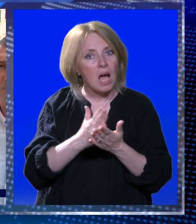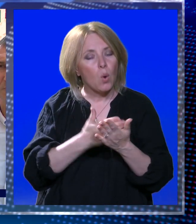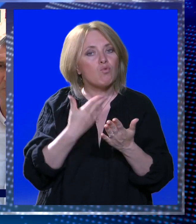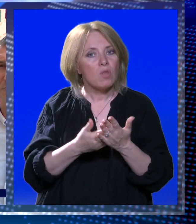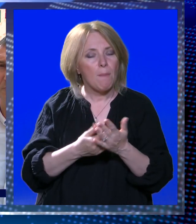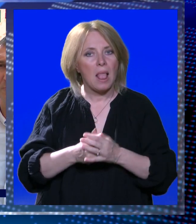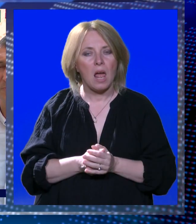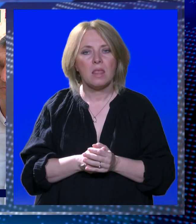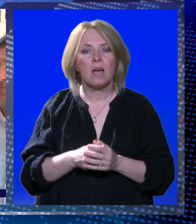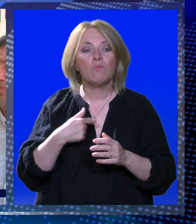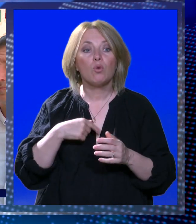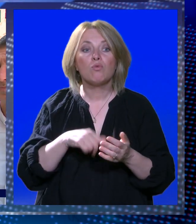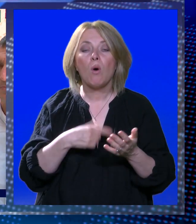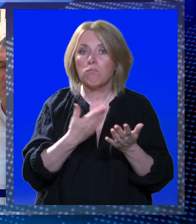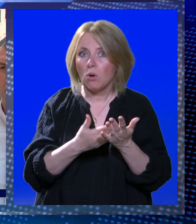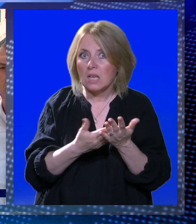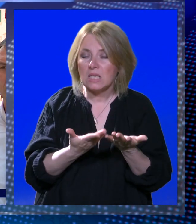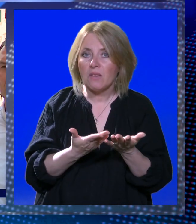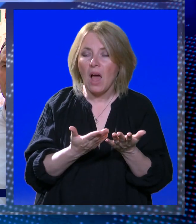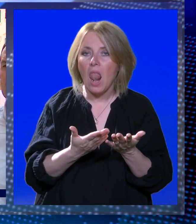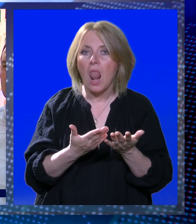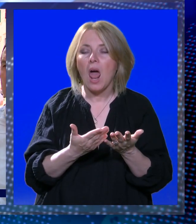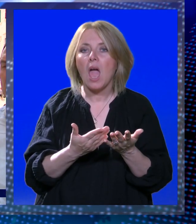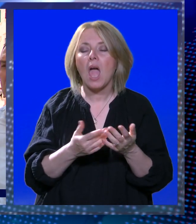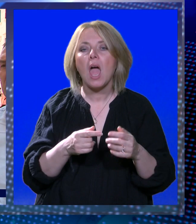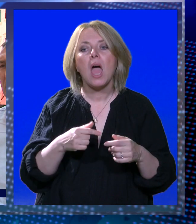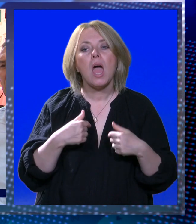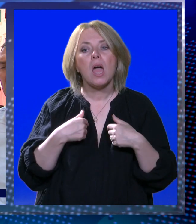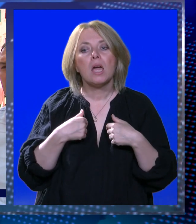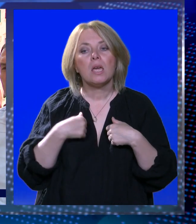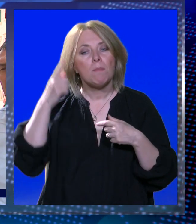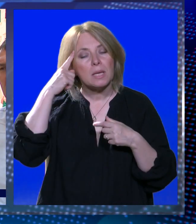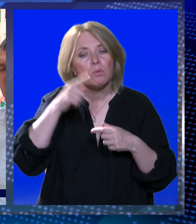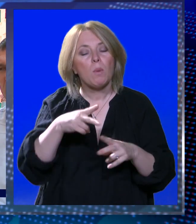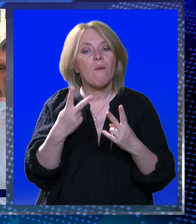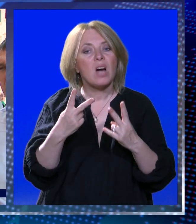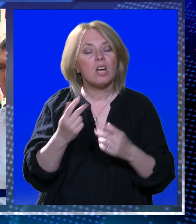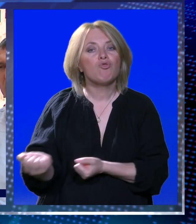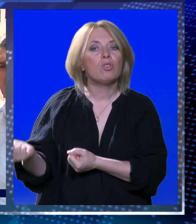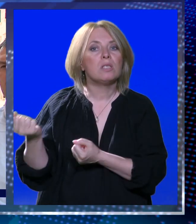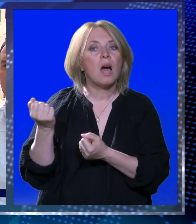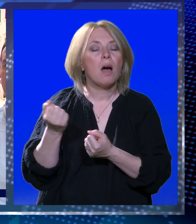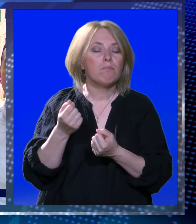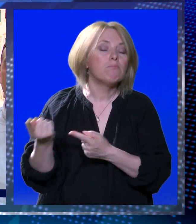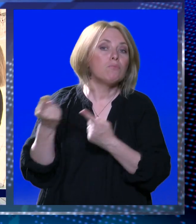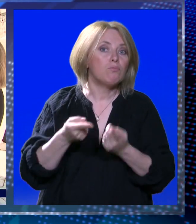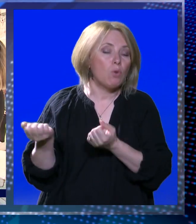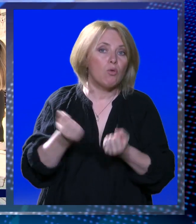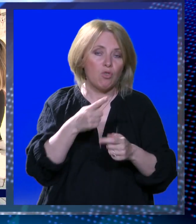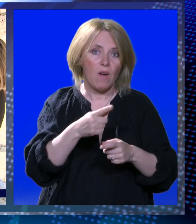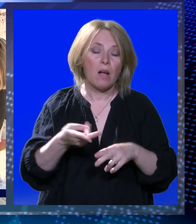I to smo dokazivali u arbitražnom postupku i mislimo da je to bilo bitno za donošenje ovakve odluke.